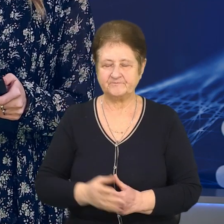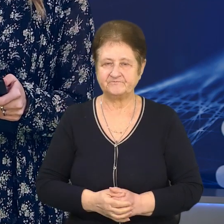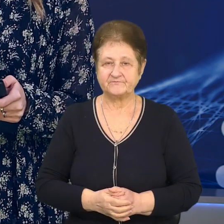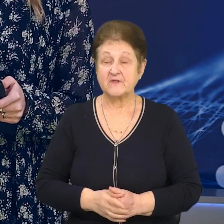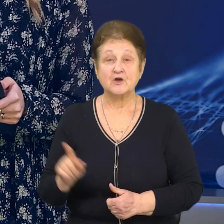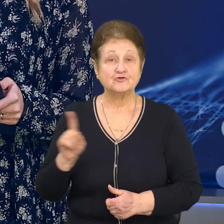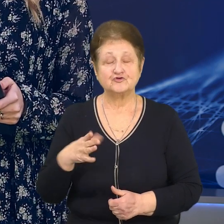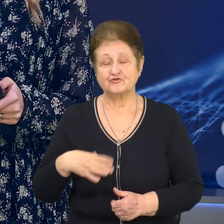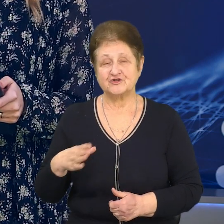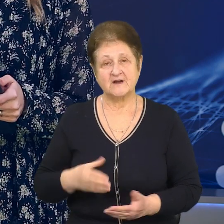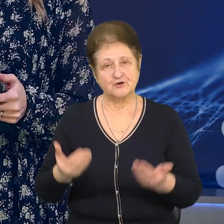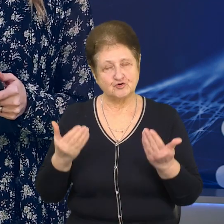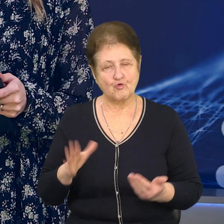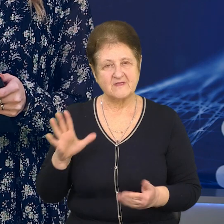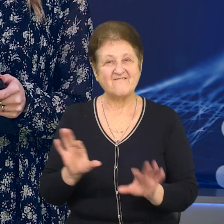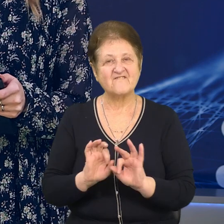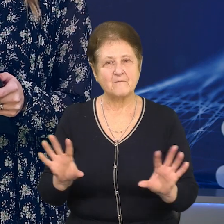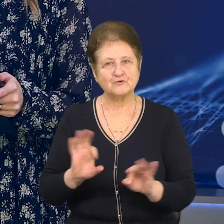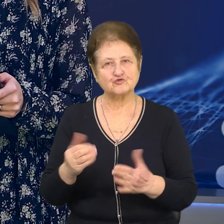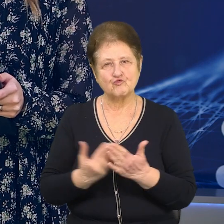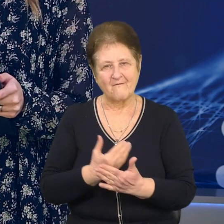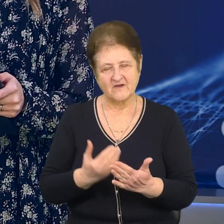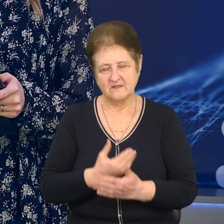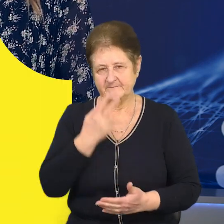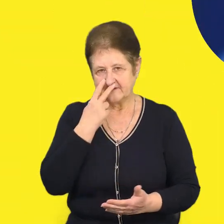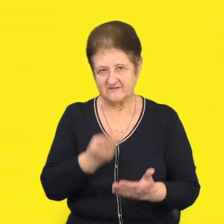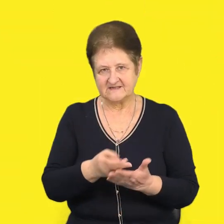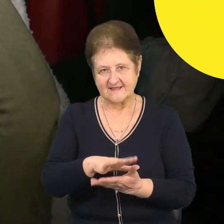Що чекає на вас сьогодні у випуску новин, дивіться далі.